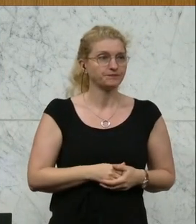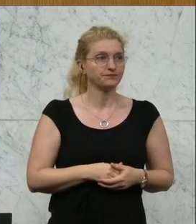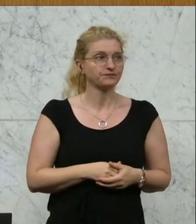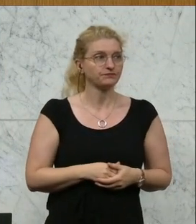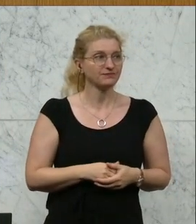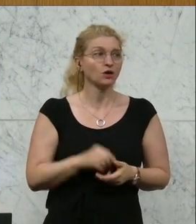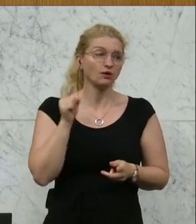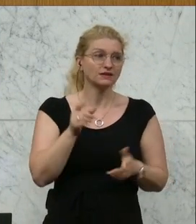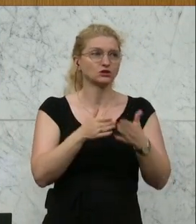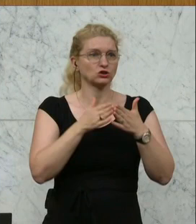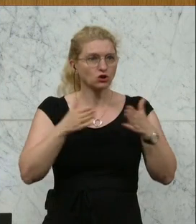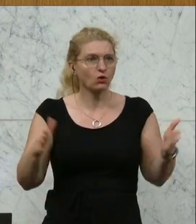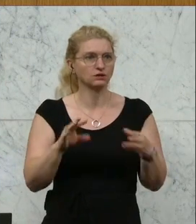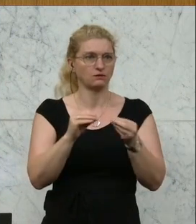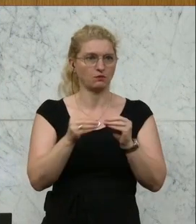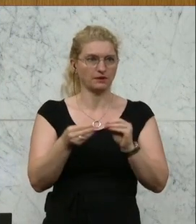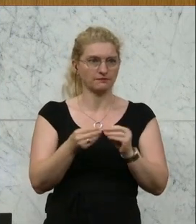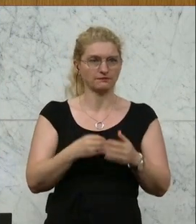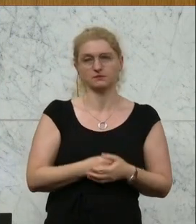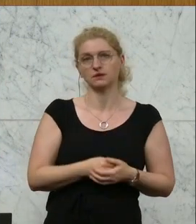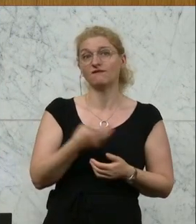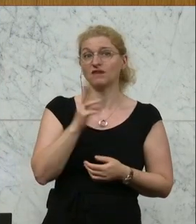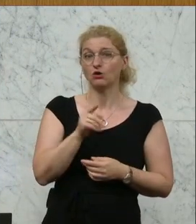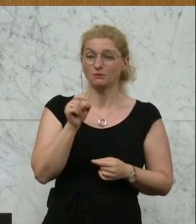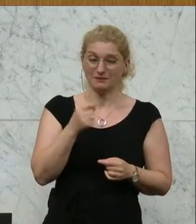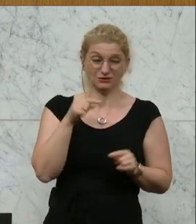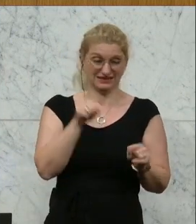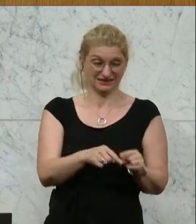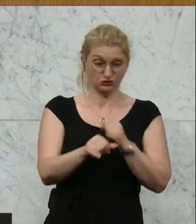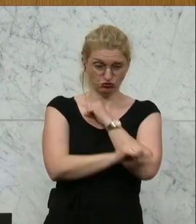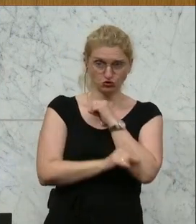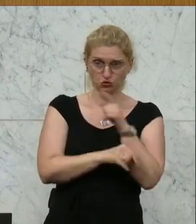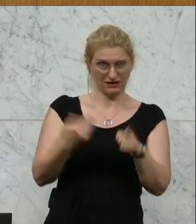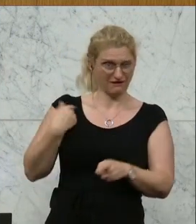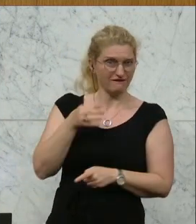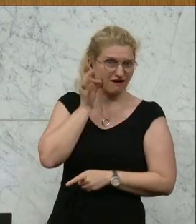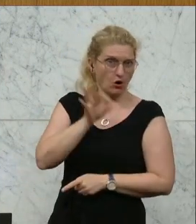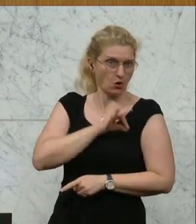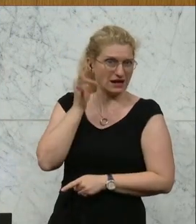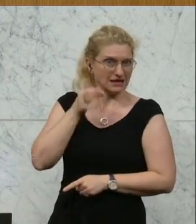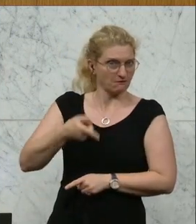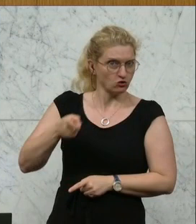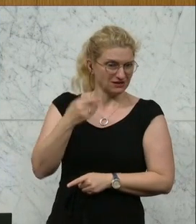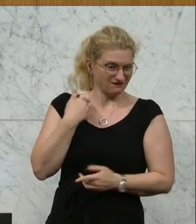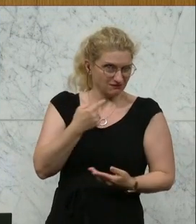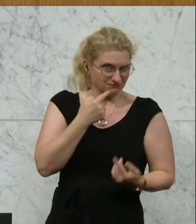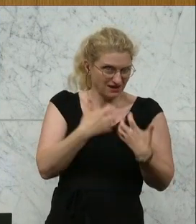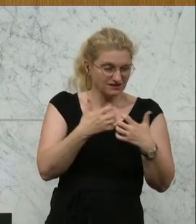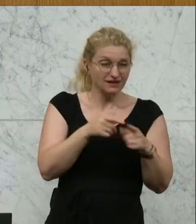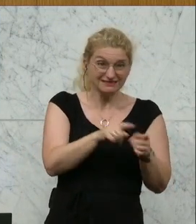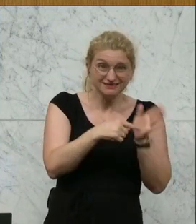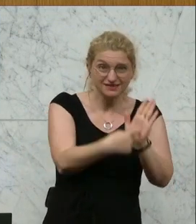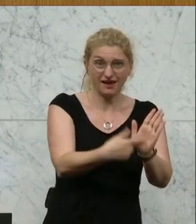großes Problem, weil gerade eben die Studie, die auch von Kollegin Pfurzscheller angesprochen worden ist, uns das zeigt,